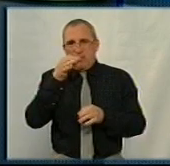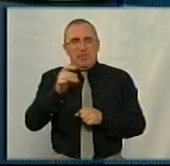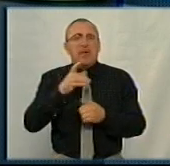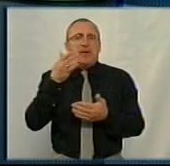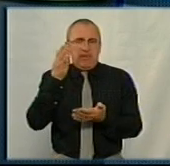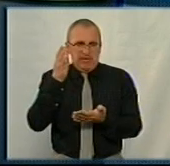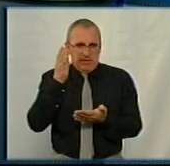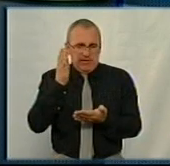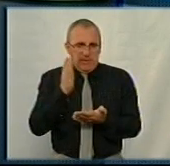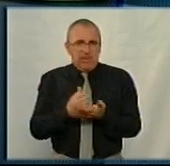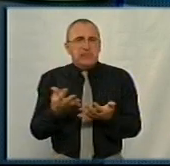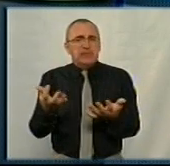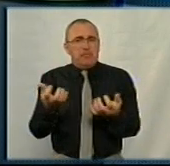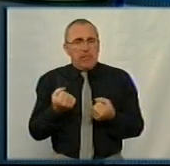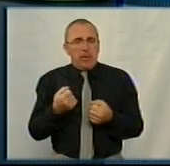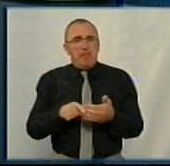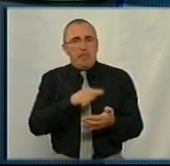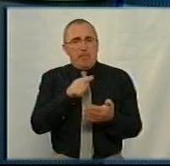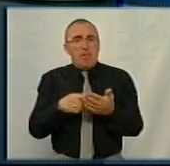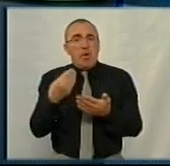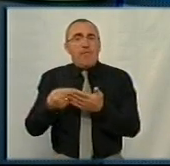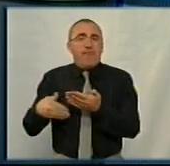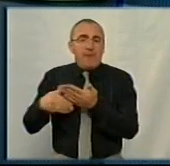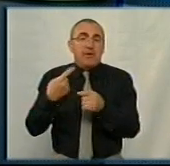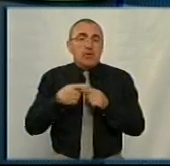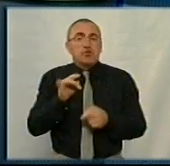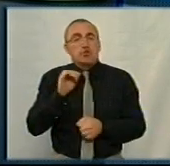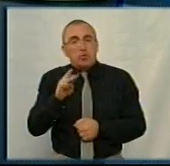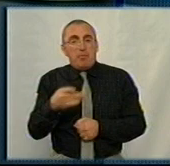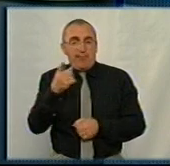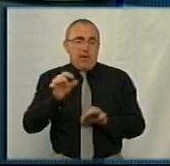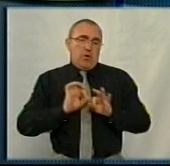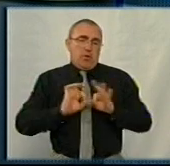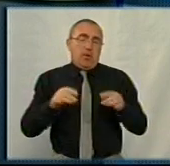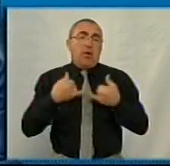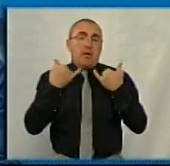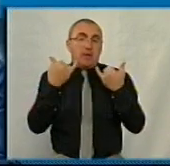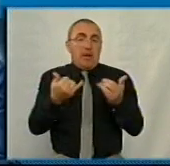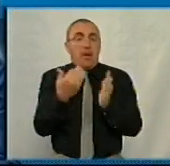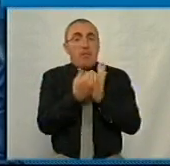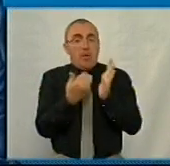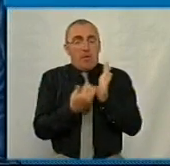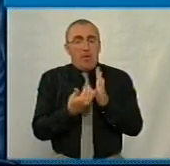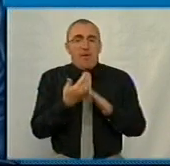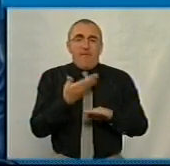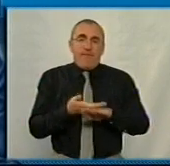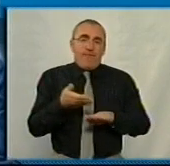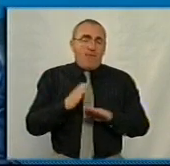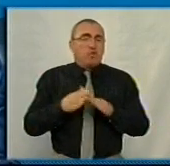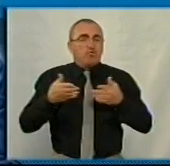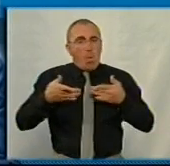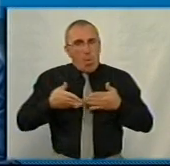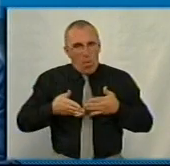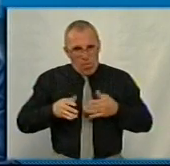дійсно сприймають питання до фінансування саме таким чинем, ки ви сповідаєте. Для того, програма так і важко народжується,